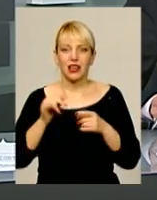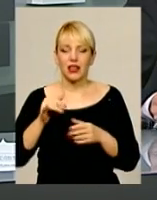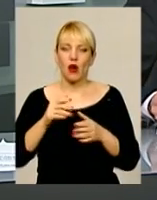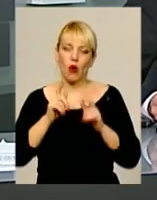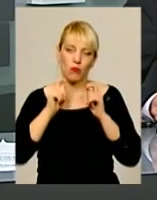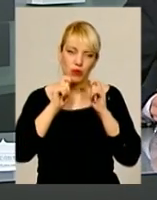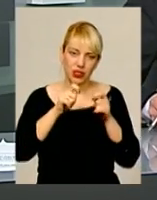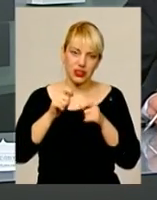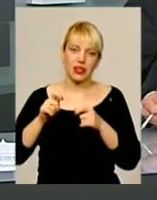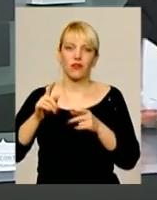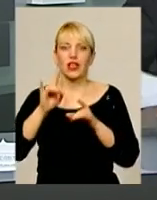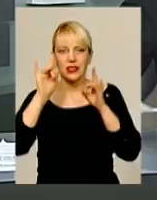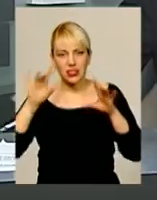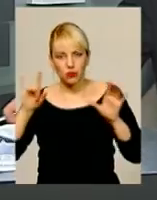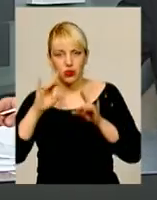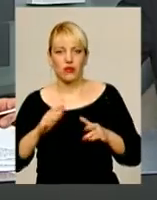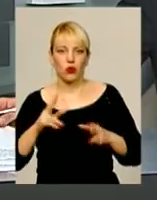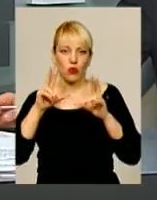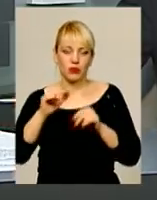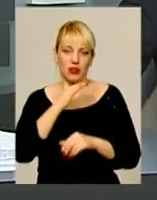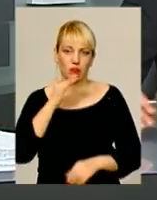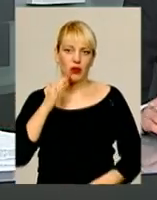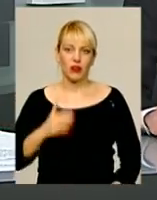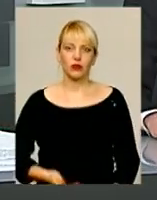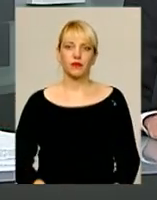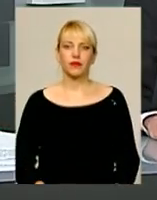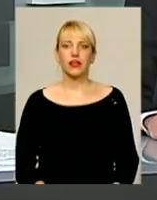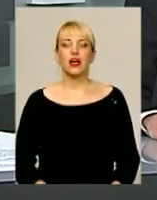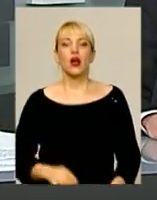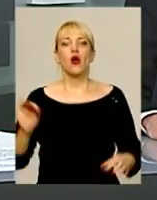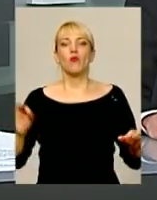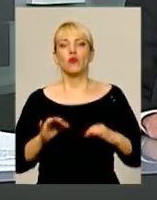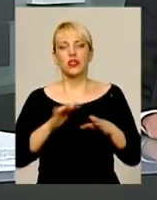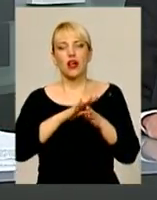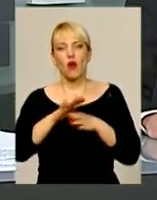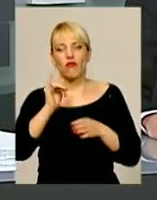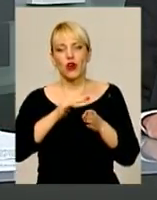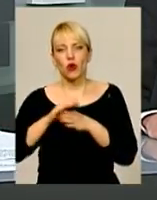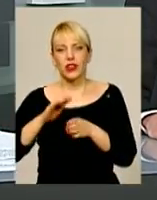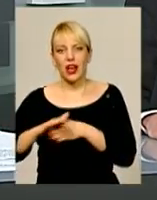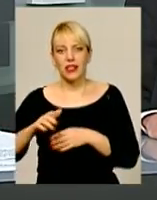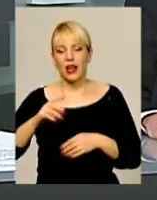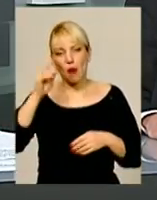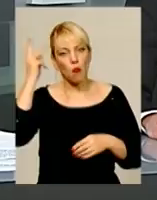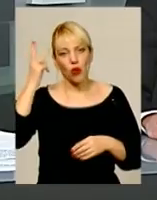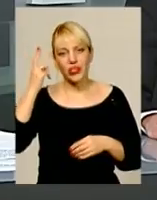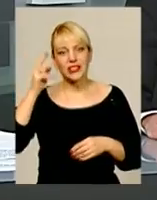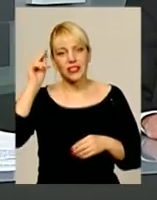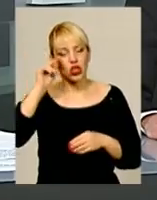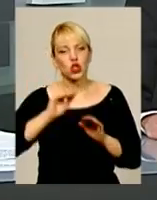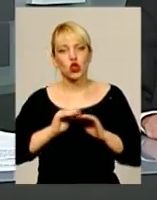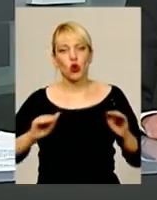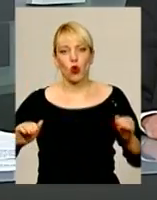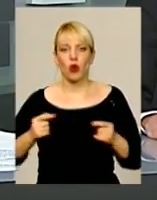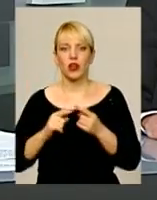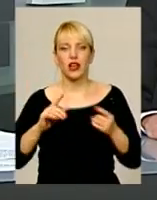містичних несподіванок. Музика у виконанні подільських школярів зазвучала сьогодні у Хмельницькому. Тут